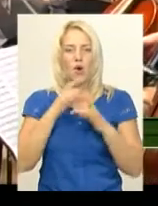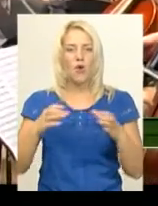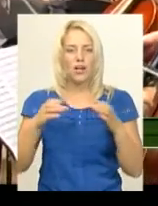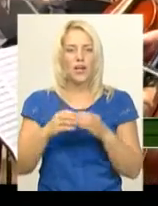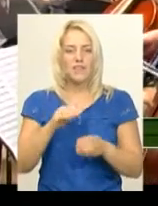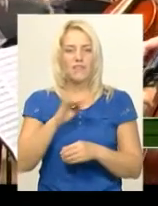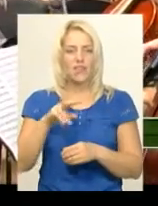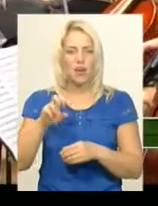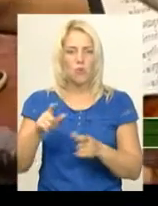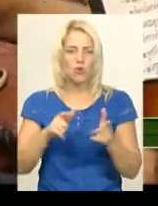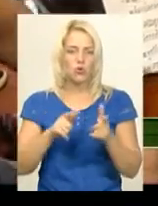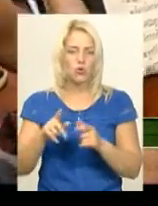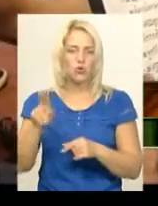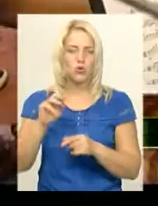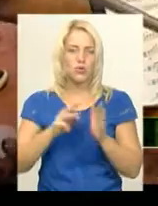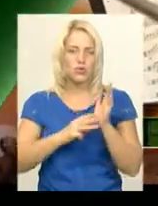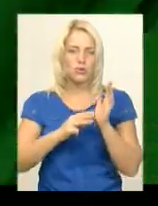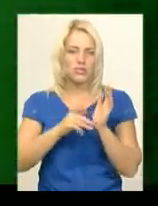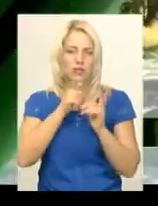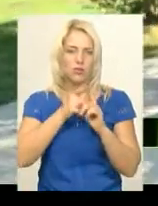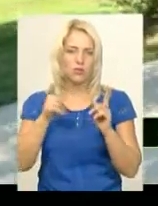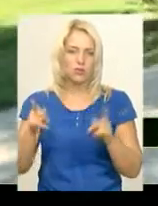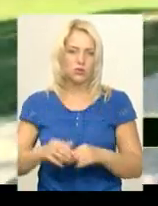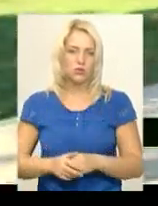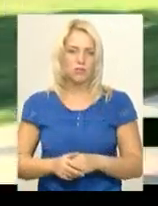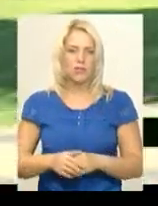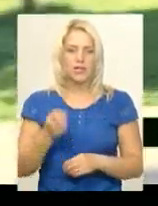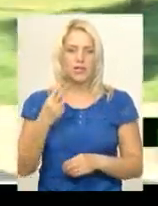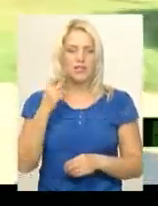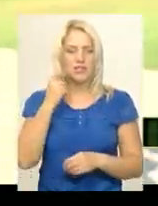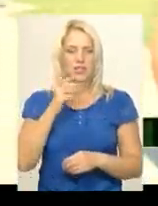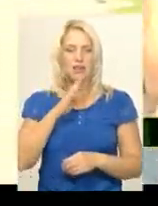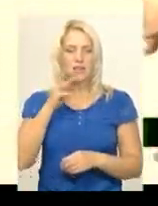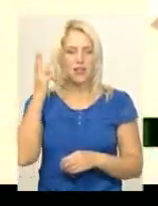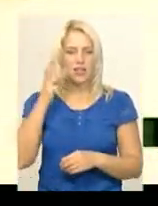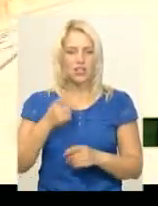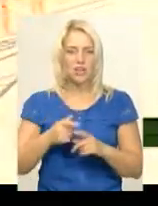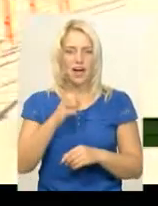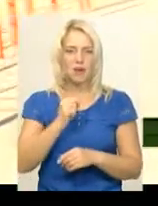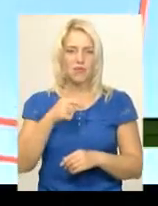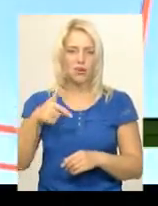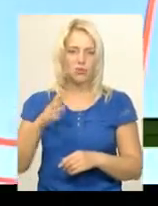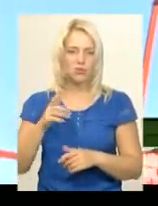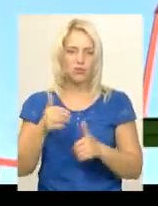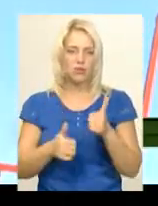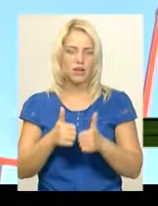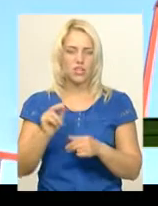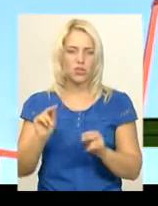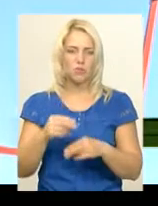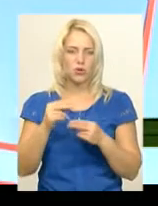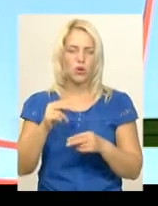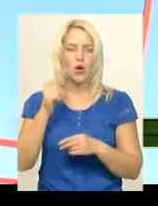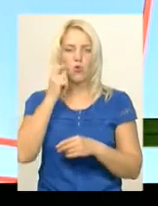до відкриття ювілейного 80-го сезону. 13-річна хмельничанка Аміна Гончар змагатиметься на чемпіонаті України з